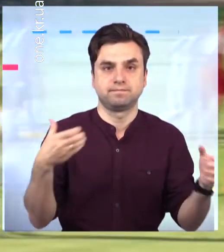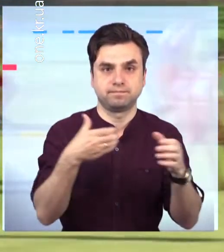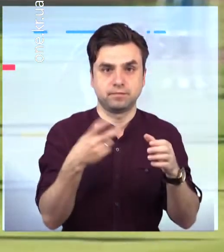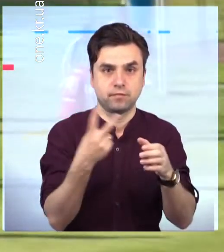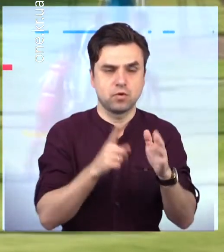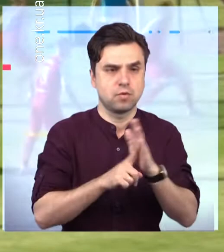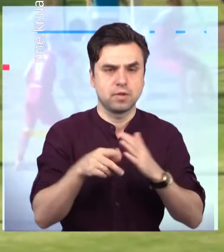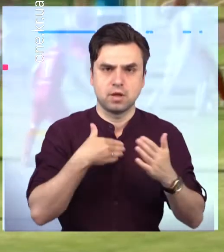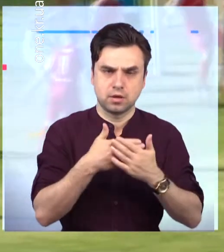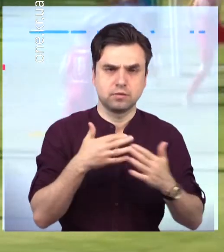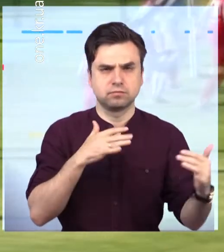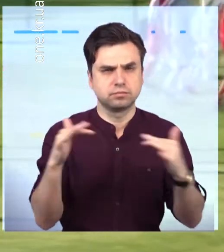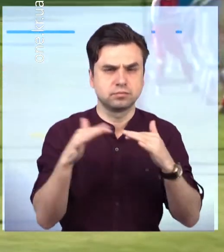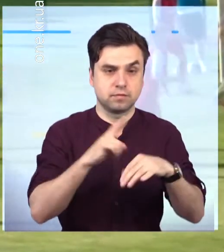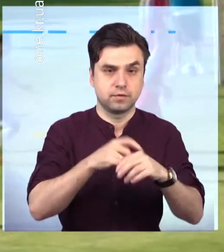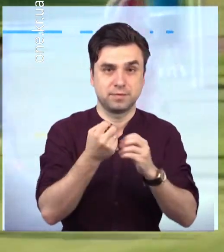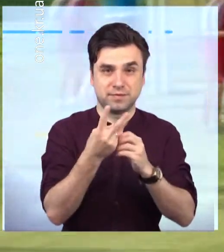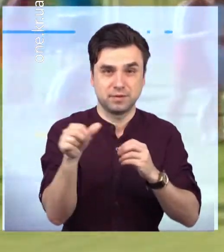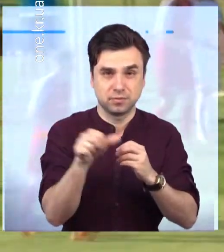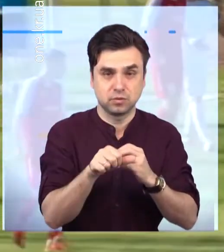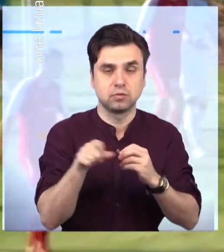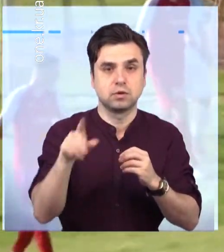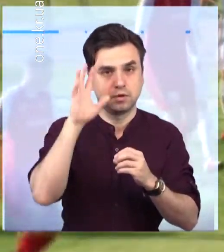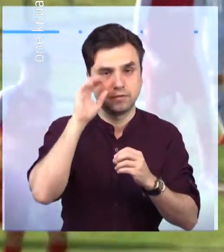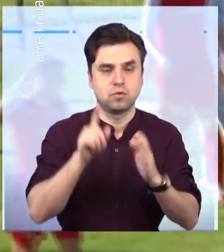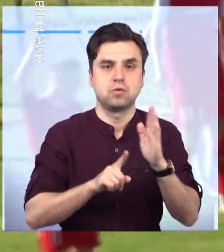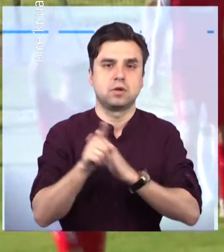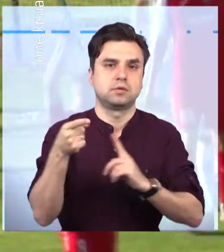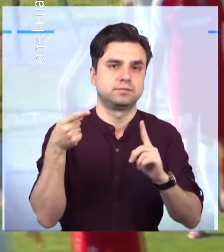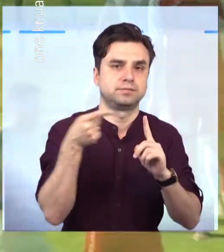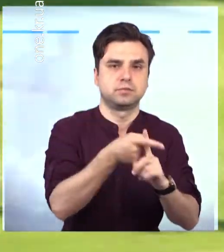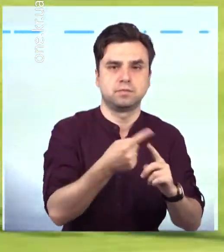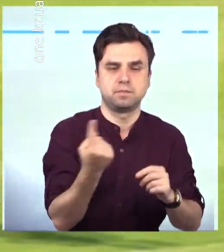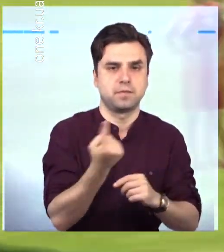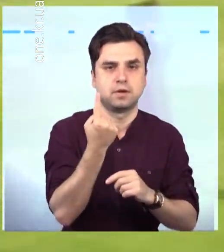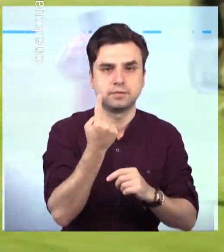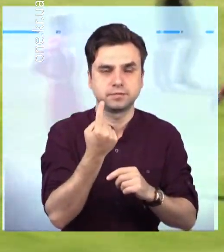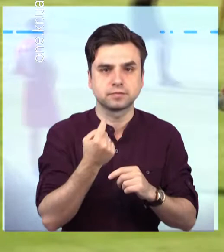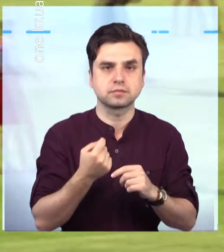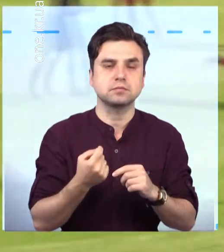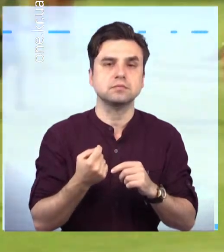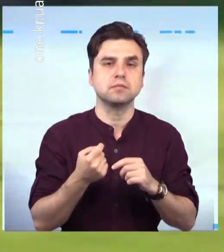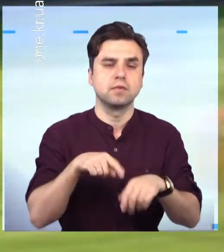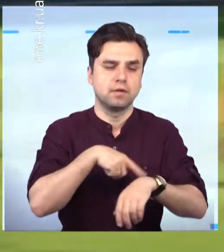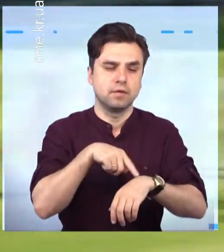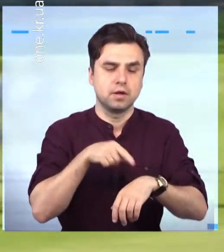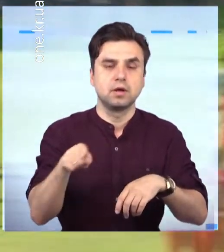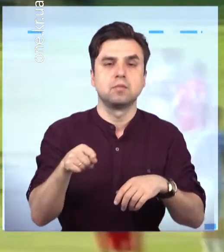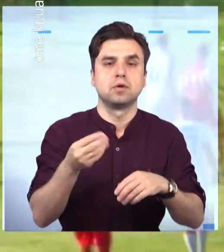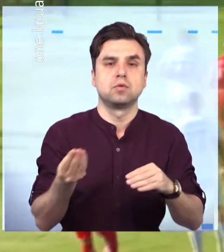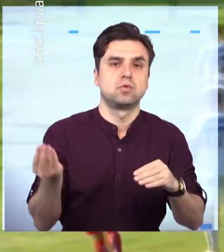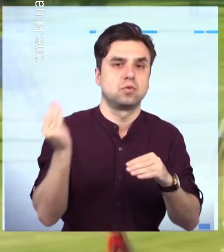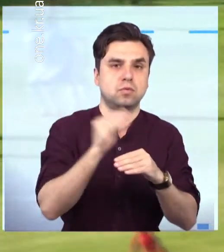розпочали поєдинок, тож вже на 12-й хвилині кривбасівці відкрили лік забитим ячам. На 17-й червонобілі